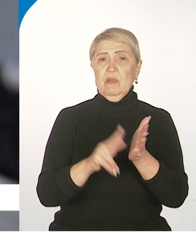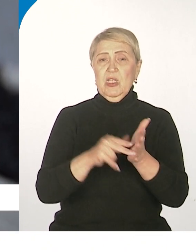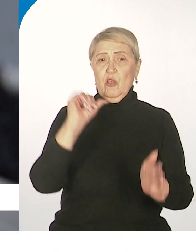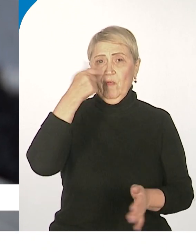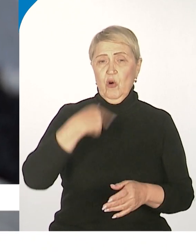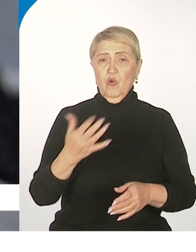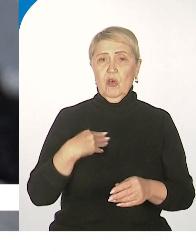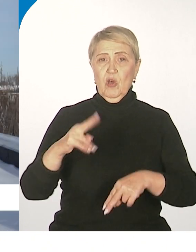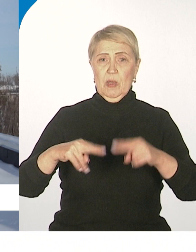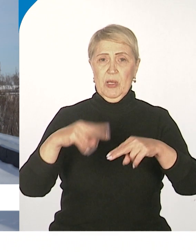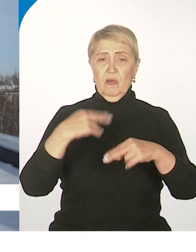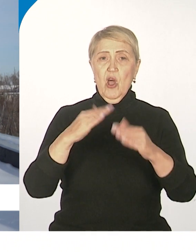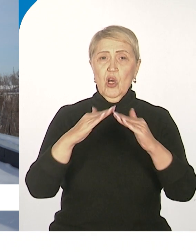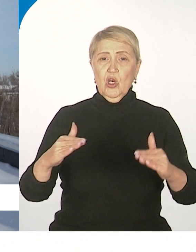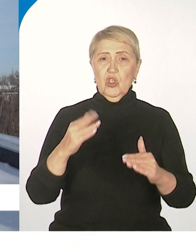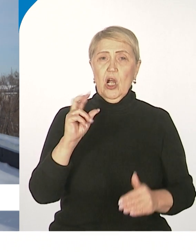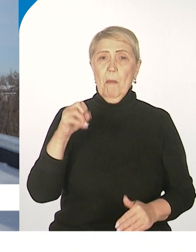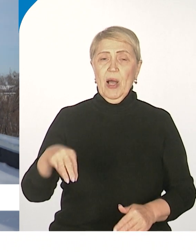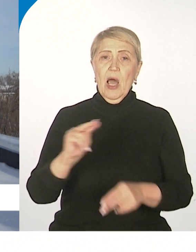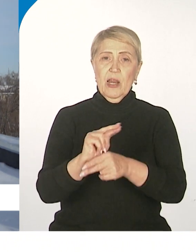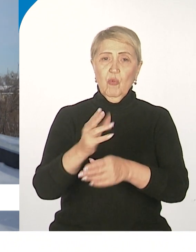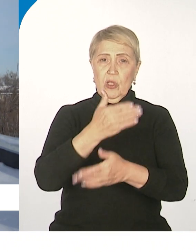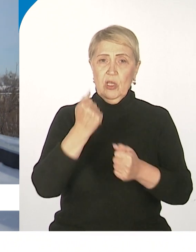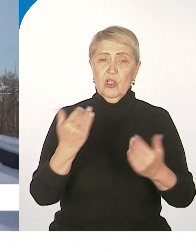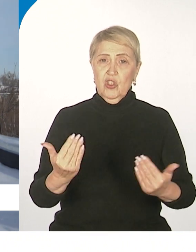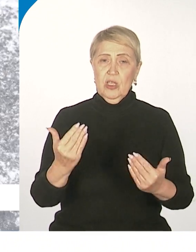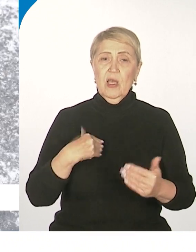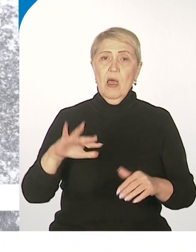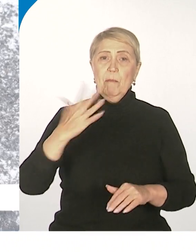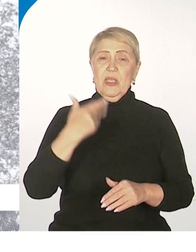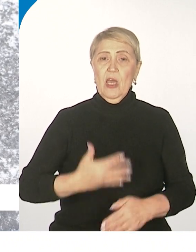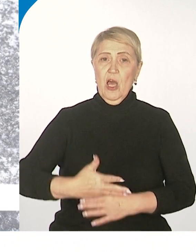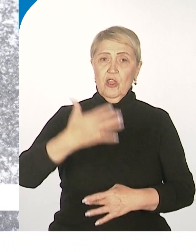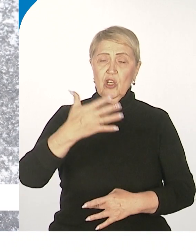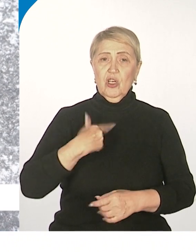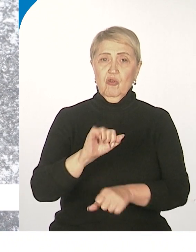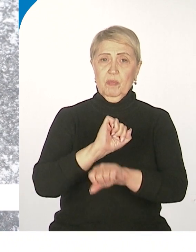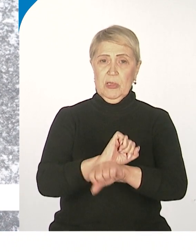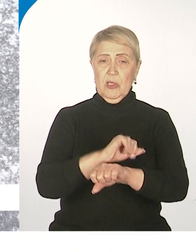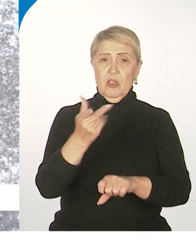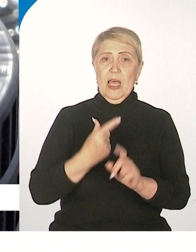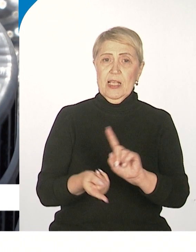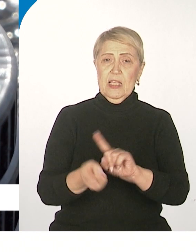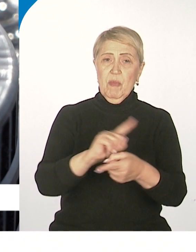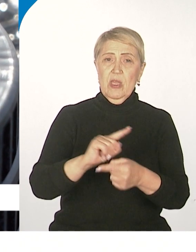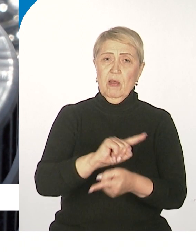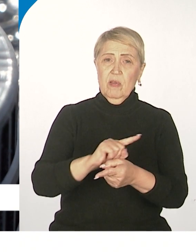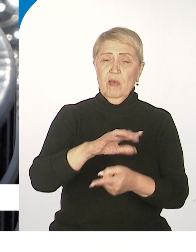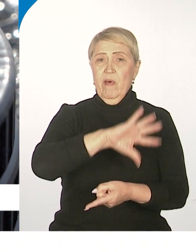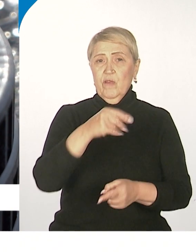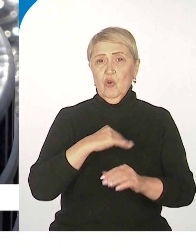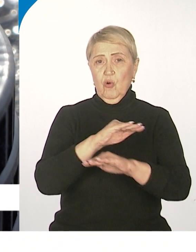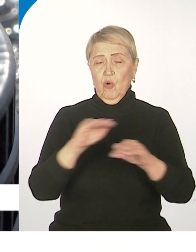Крышу здесь капитально никогда не ремонтировали. Теперь пятиэтажка под защитой от осадков. Причем заменили кровлю, ограждение и